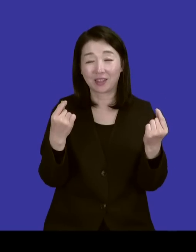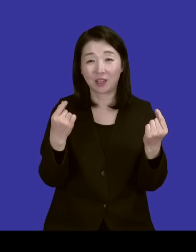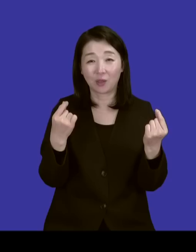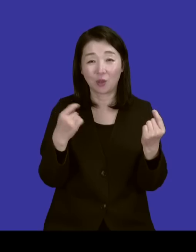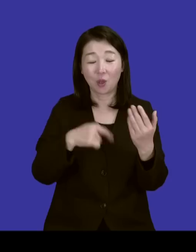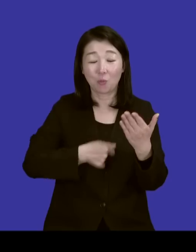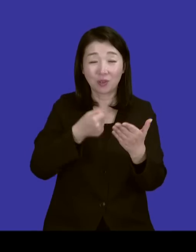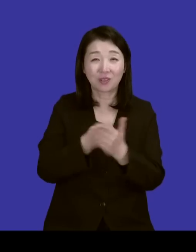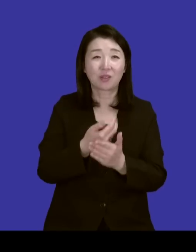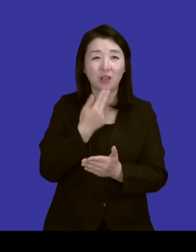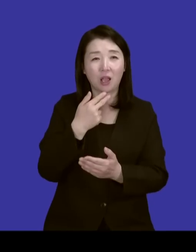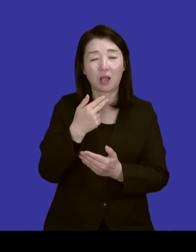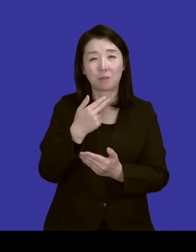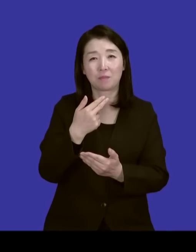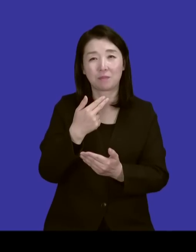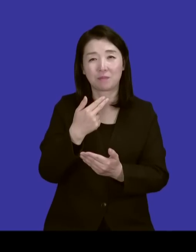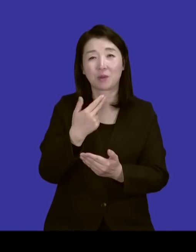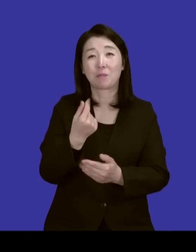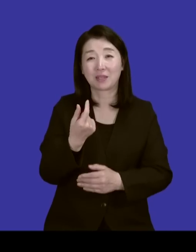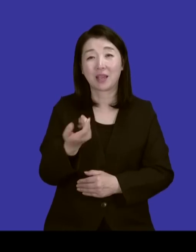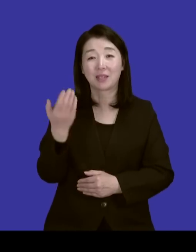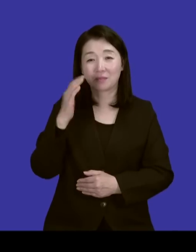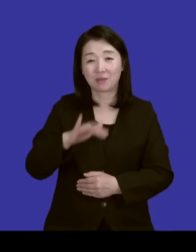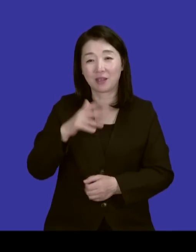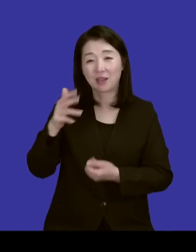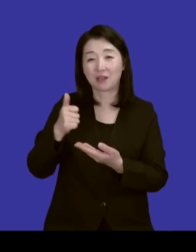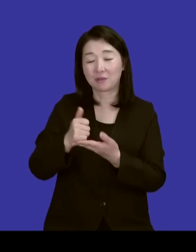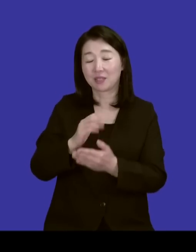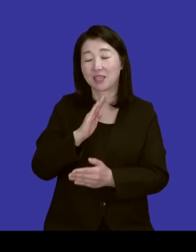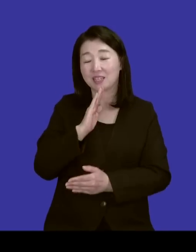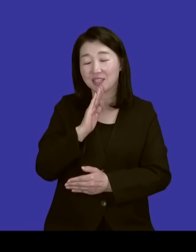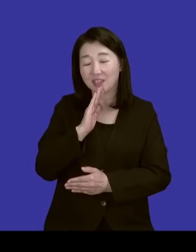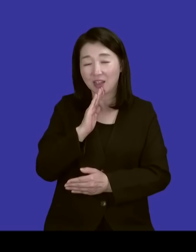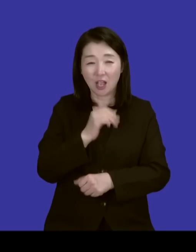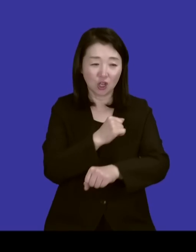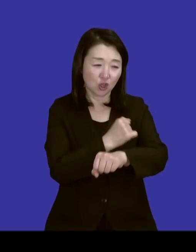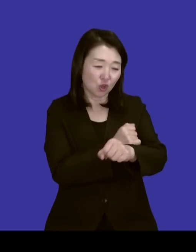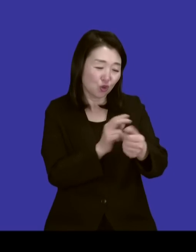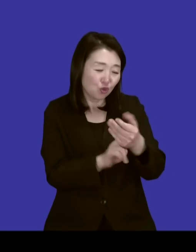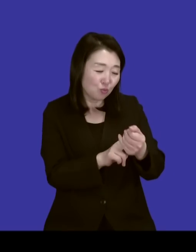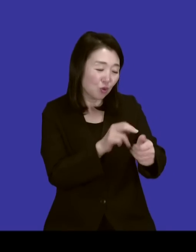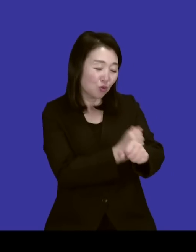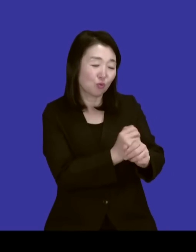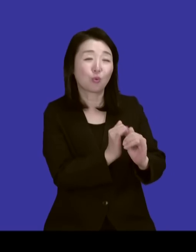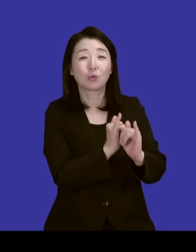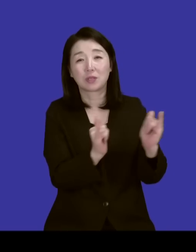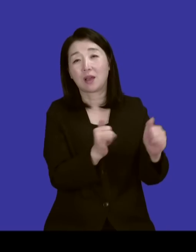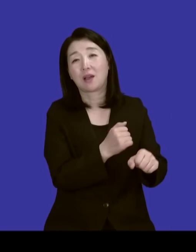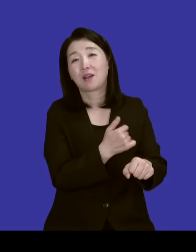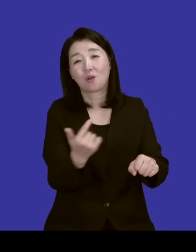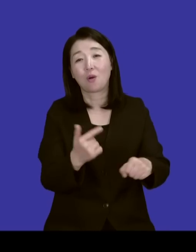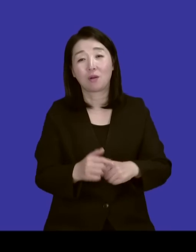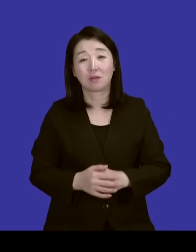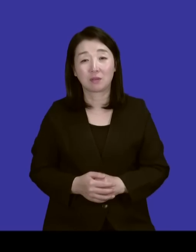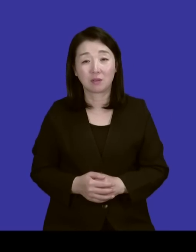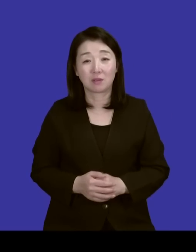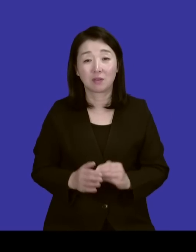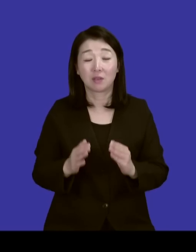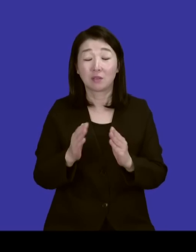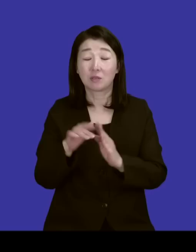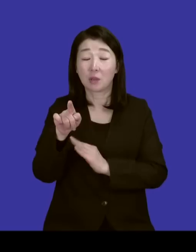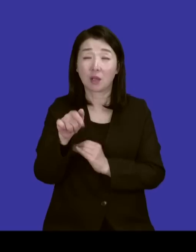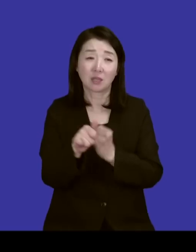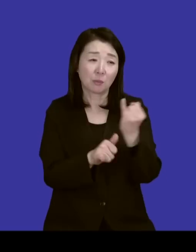않은 길이었음에도 하나님께서 이렇게 진정한 숨은 공로자들 지배기 사모님한테도 잘하세요. 그렇기 때문에